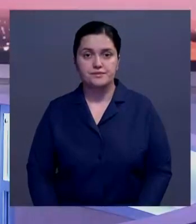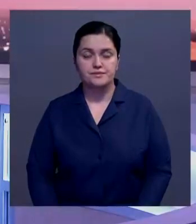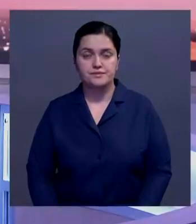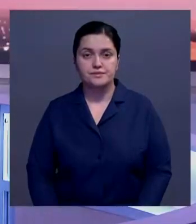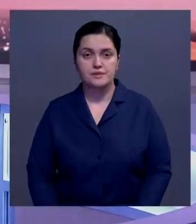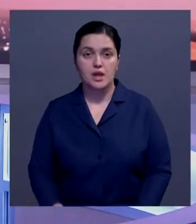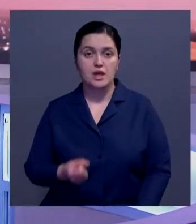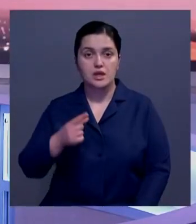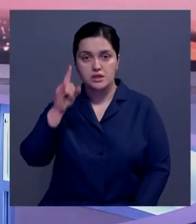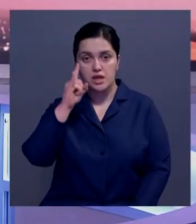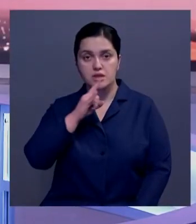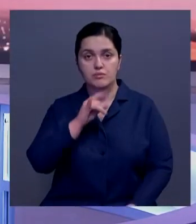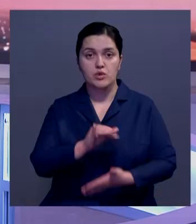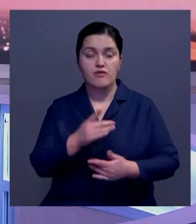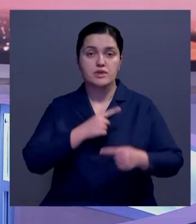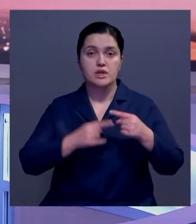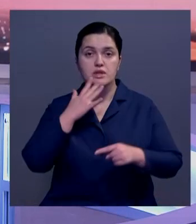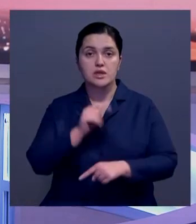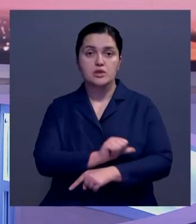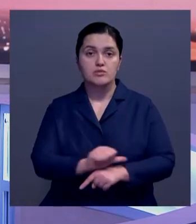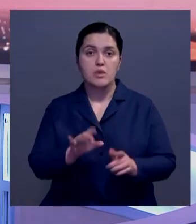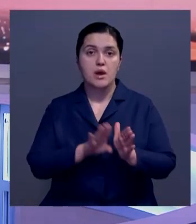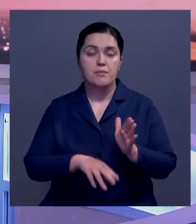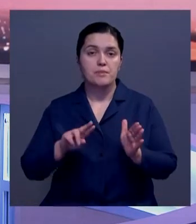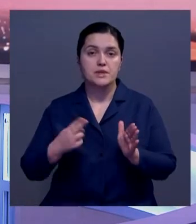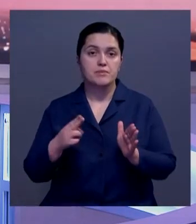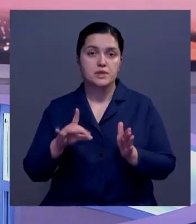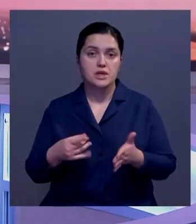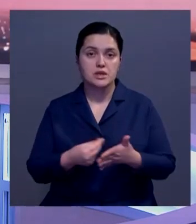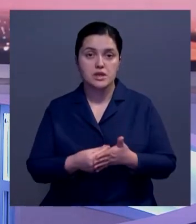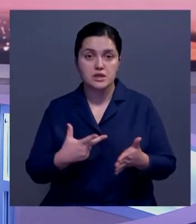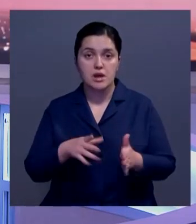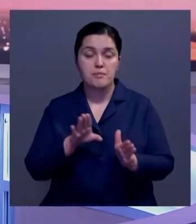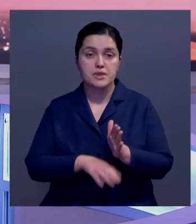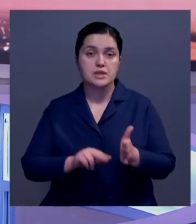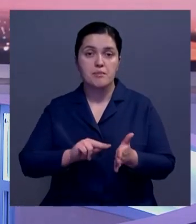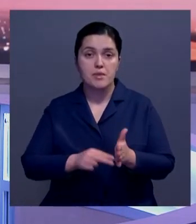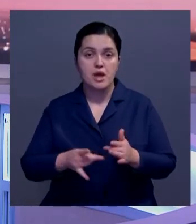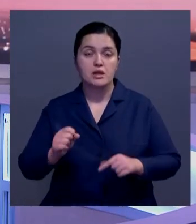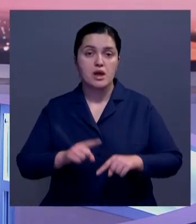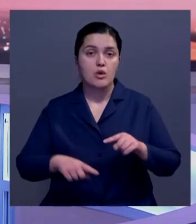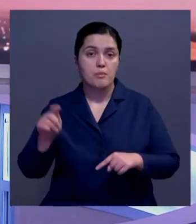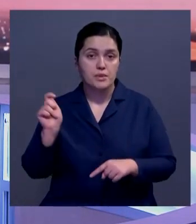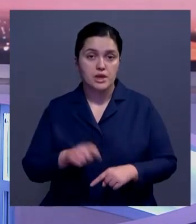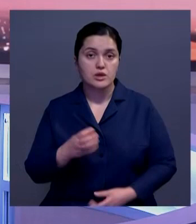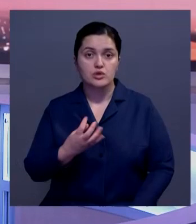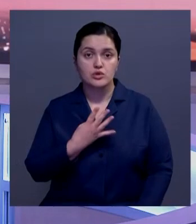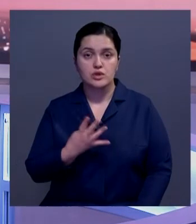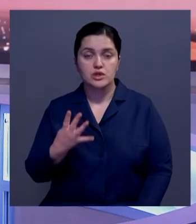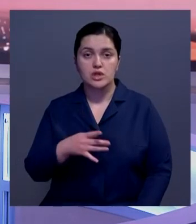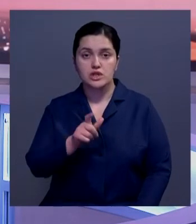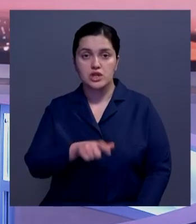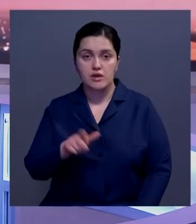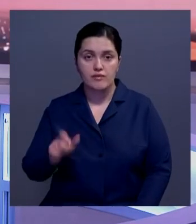Тем временем некоторые казахстанцы продолжают возвращаться из-за рубежа без ПЦР-тестов. Без актуальных справок на родину прилетели еще